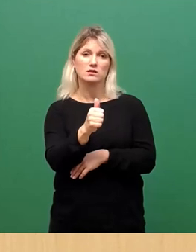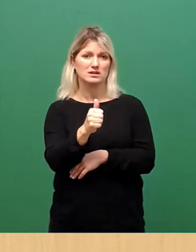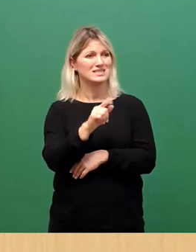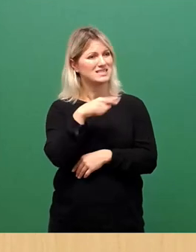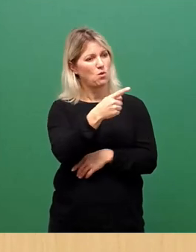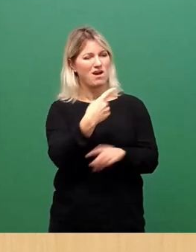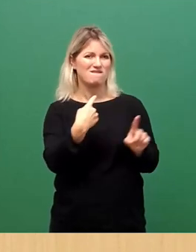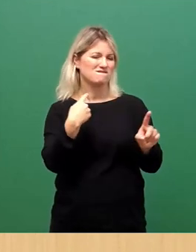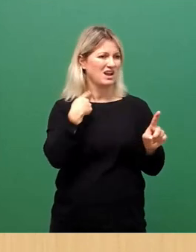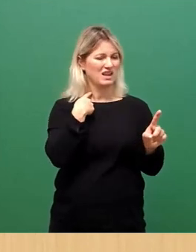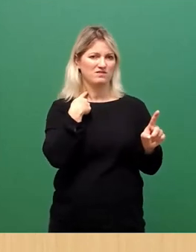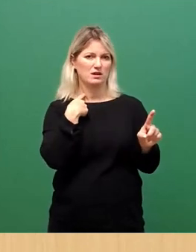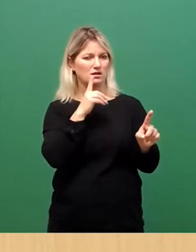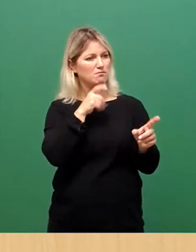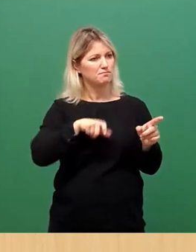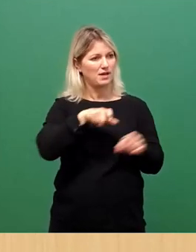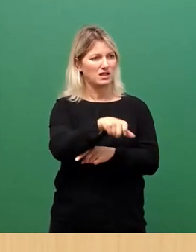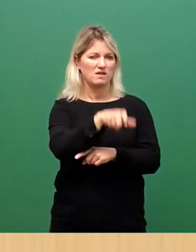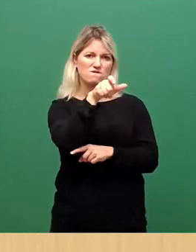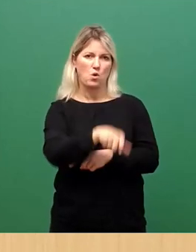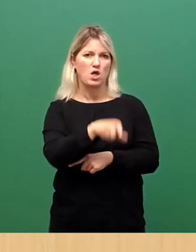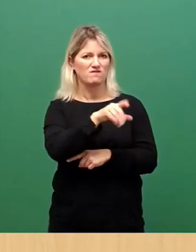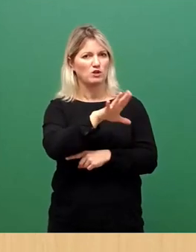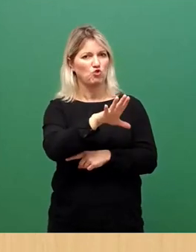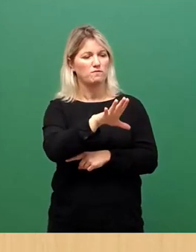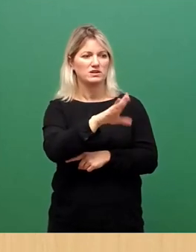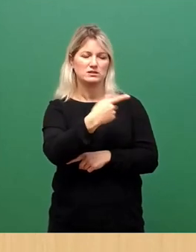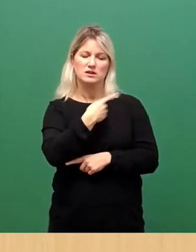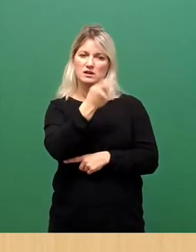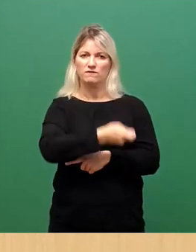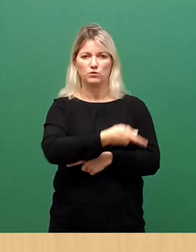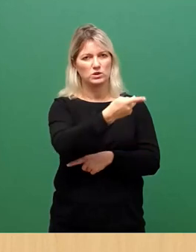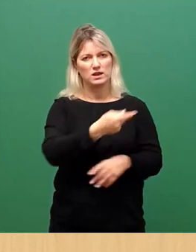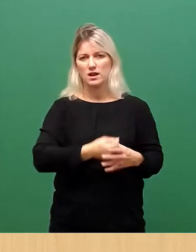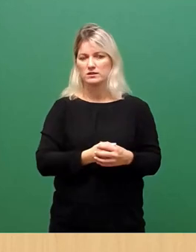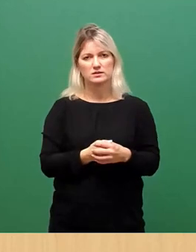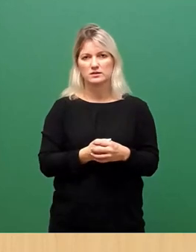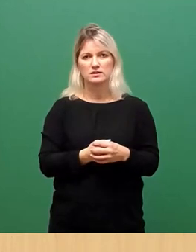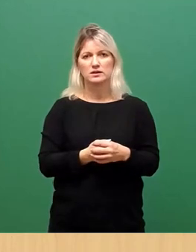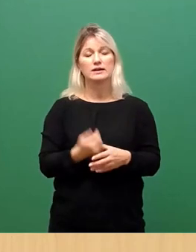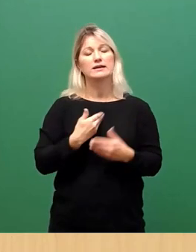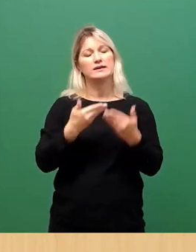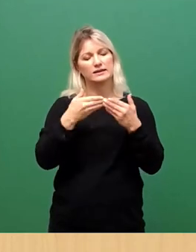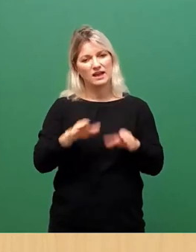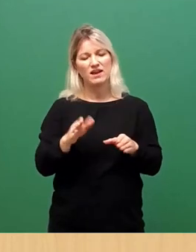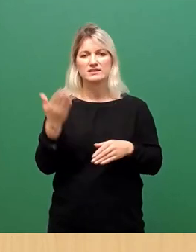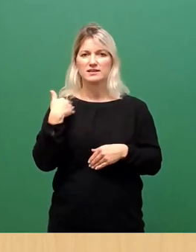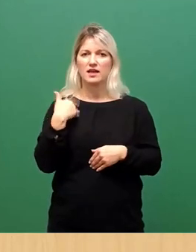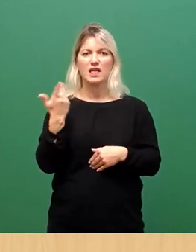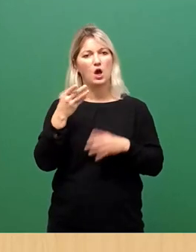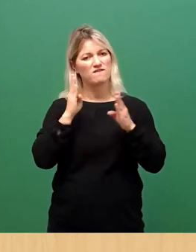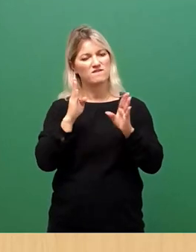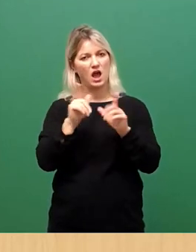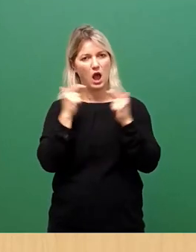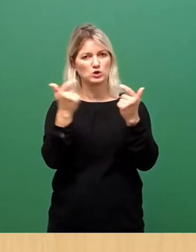der Kollegin Schöffs aufs Äußerste. Wir haben uns sehr differenziert und dezidiert auch im Fachausschuss hierzu